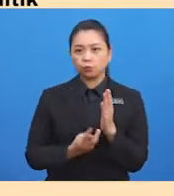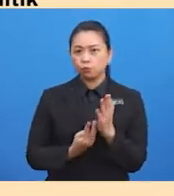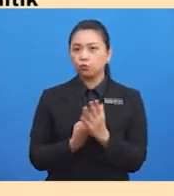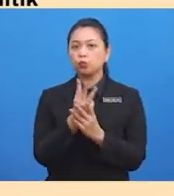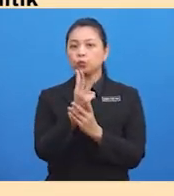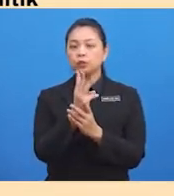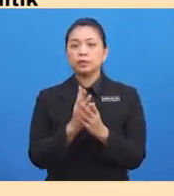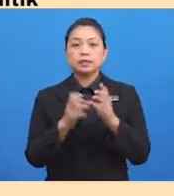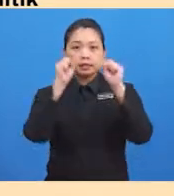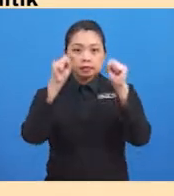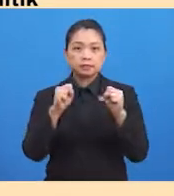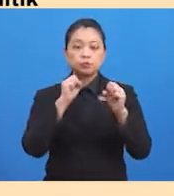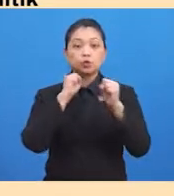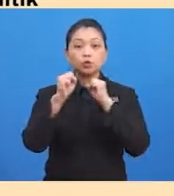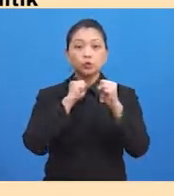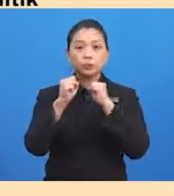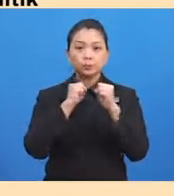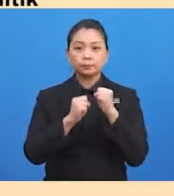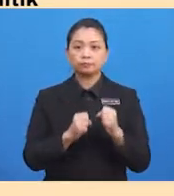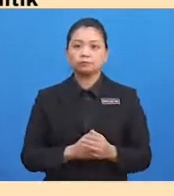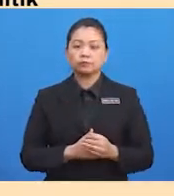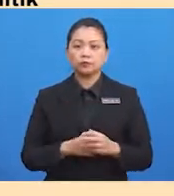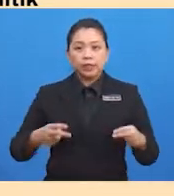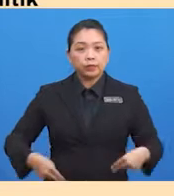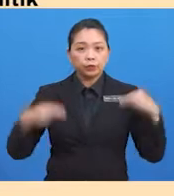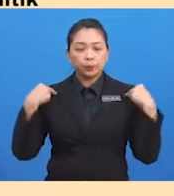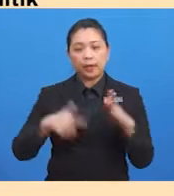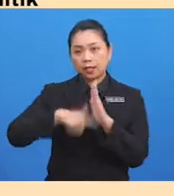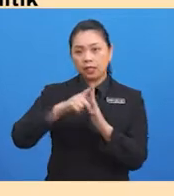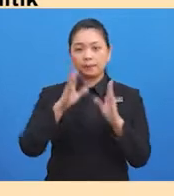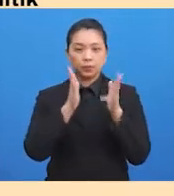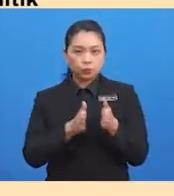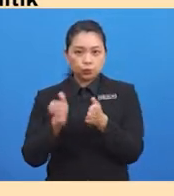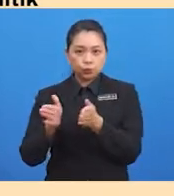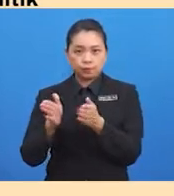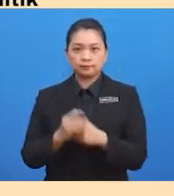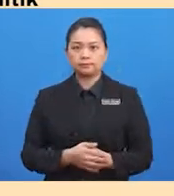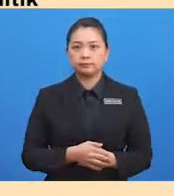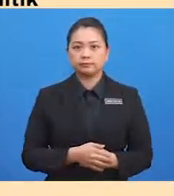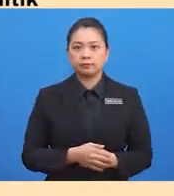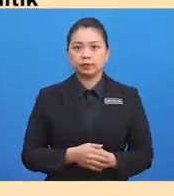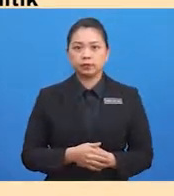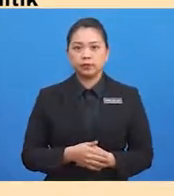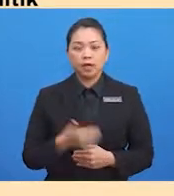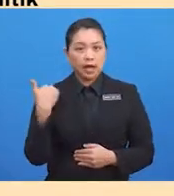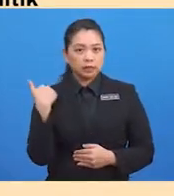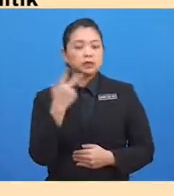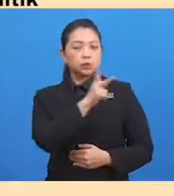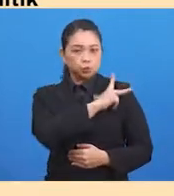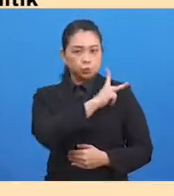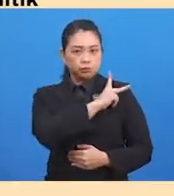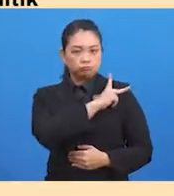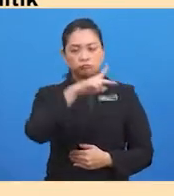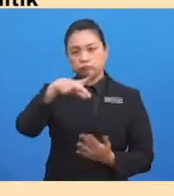aturan kehidupan yang lebih tersusun dibentuk. tetap ketua yang dipilih dalam kalangan masyarakat